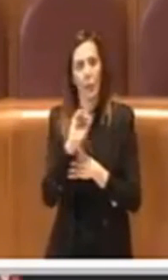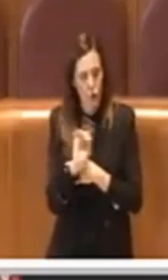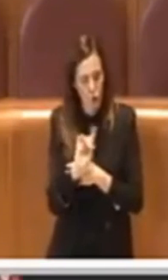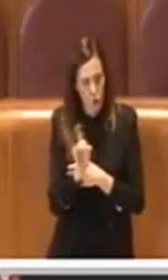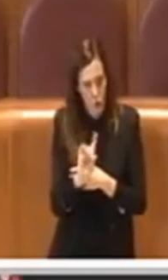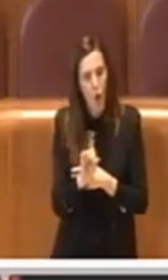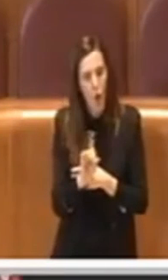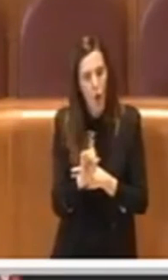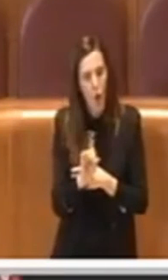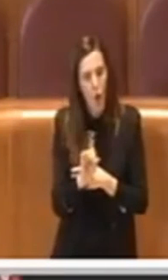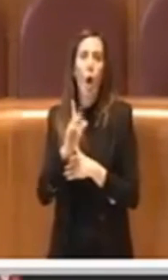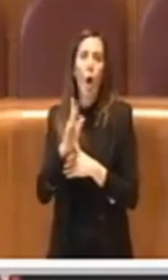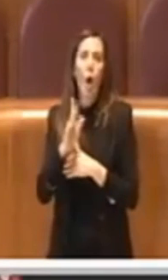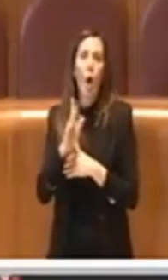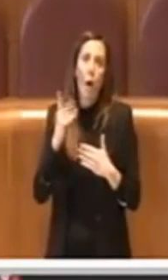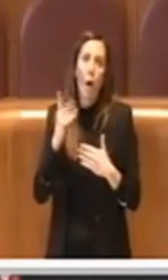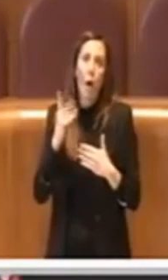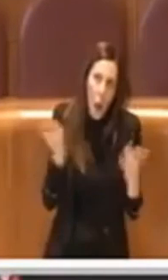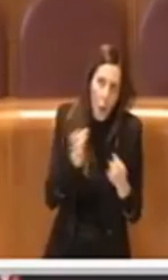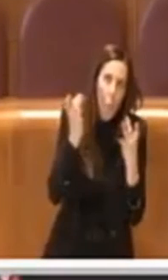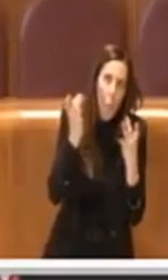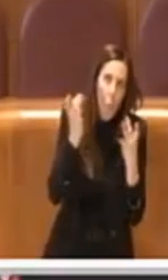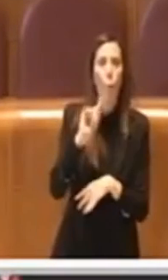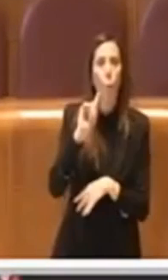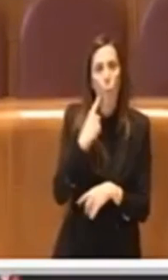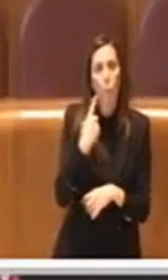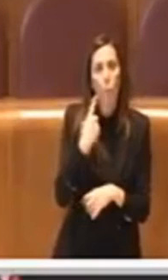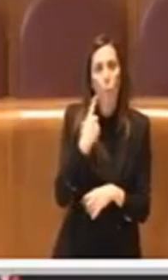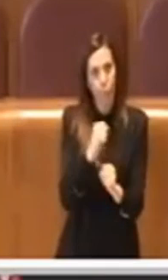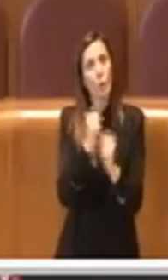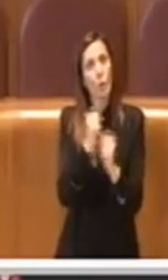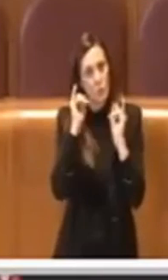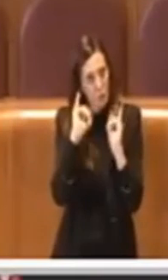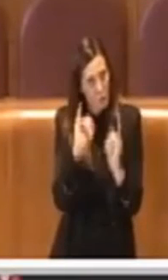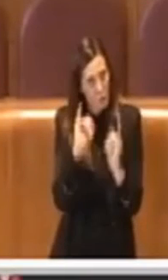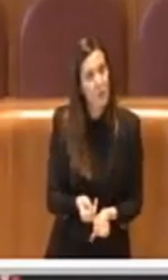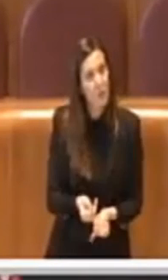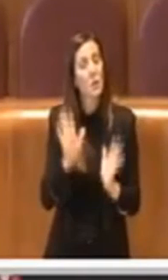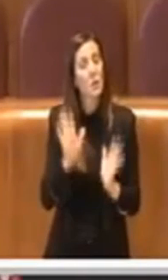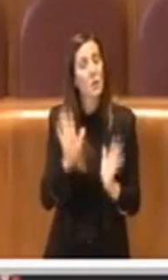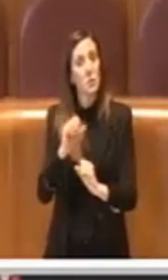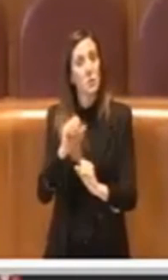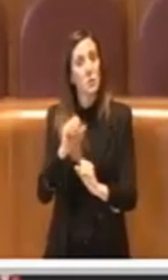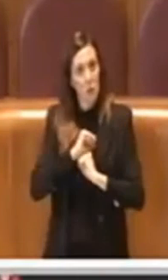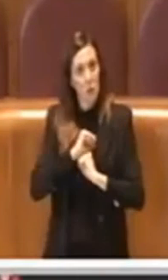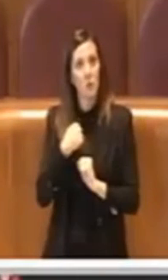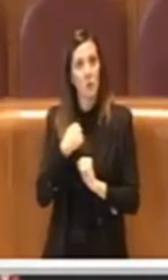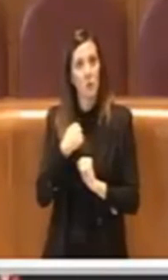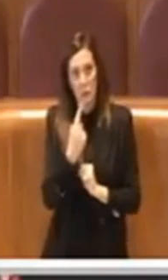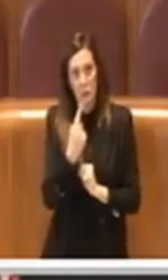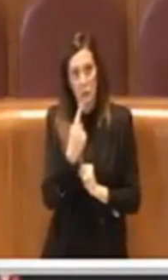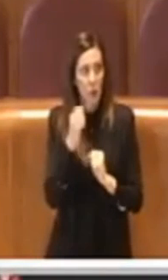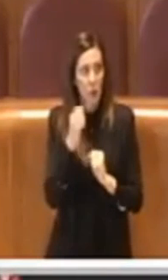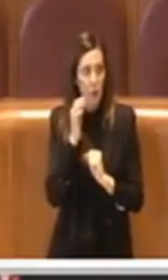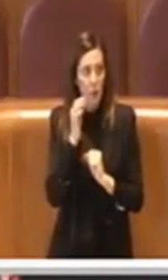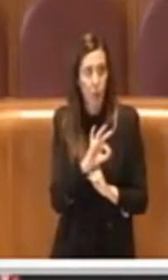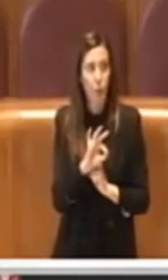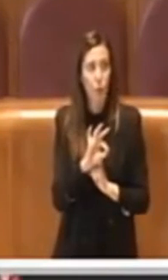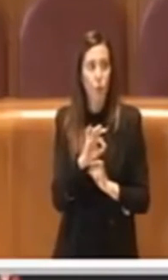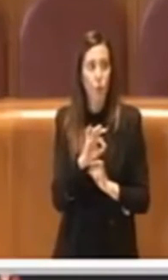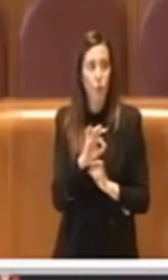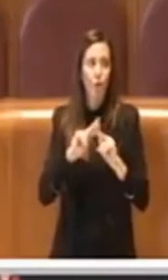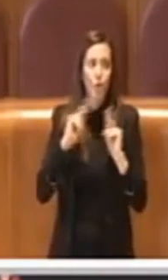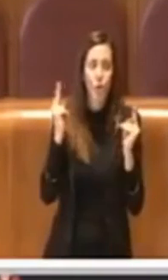abbiamo fatto, a mio avviso, un buon lavoro, credo di poter dire che nel suo complesso